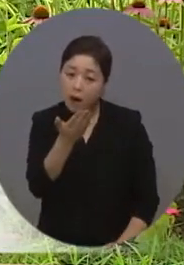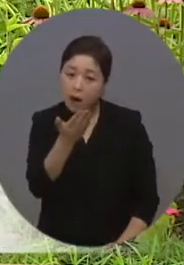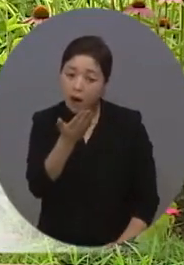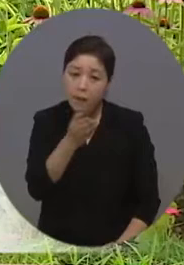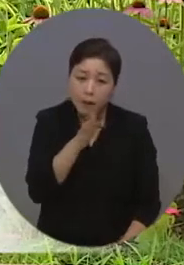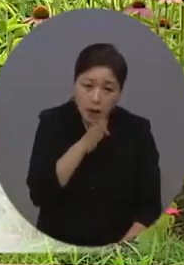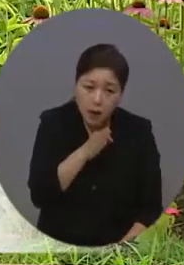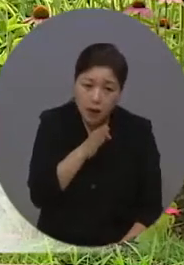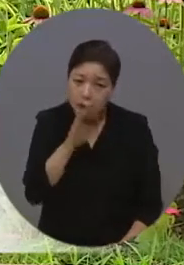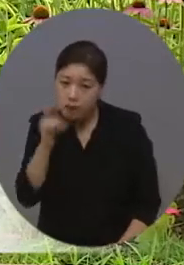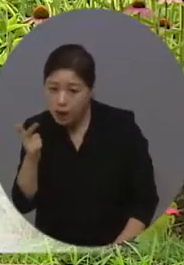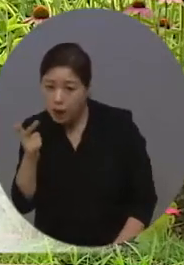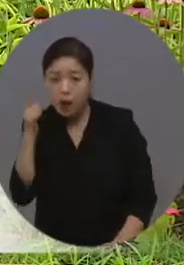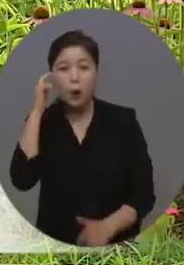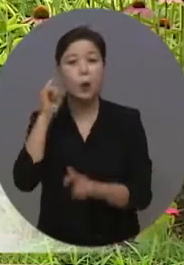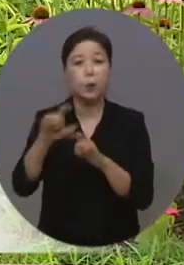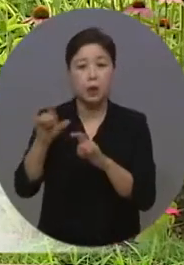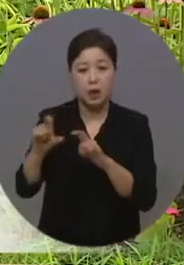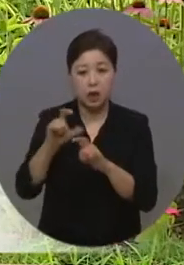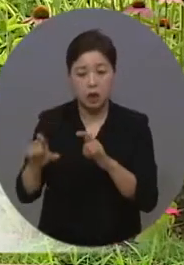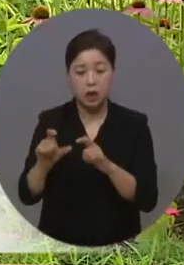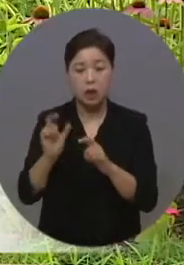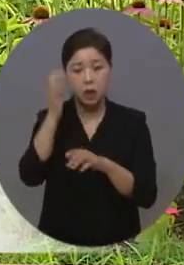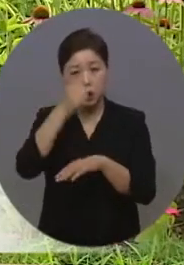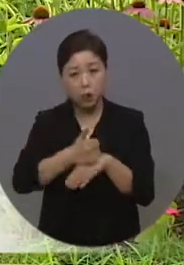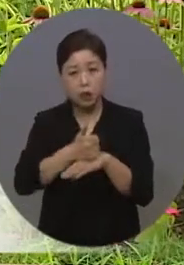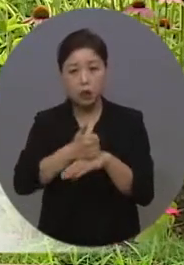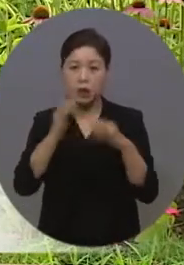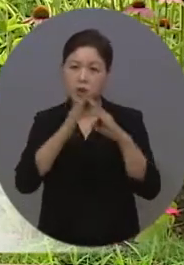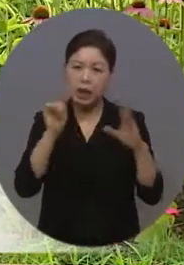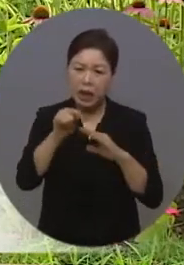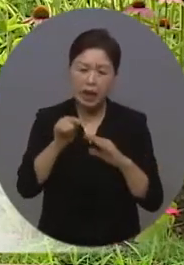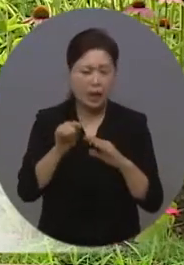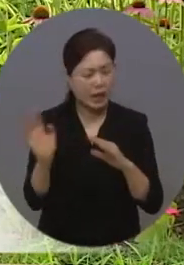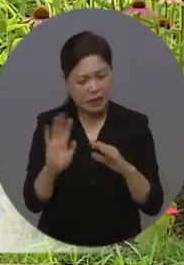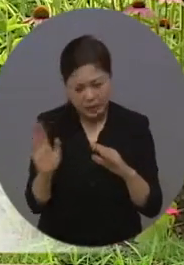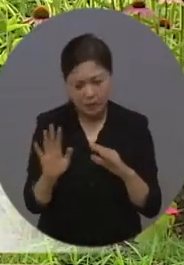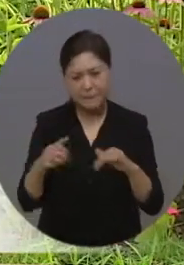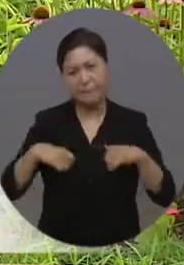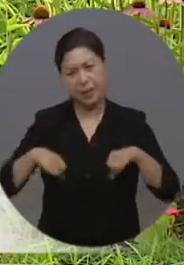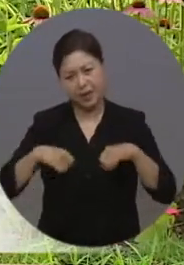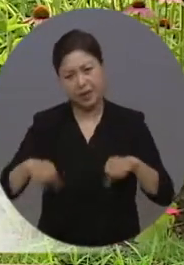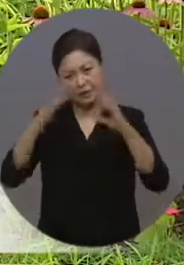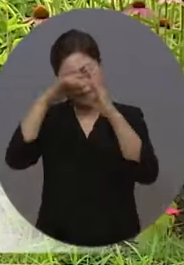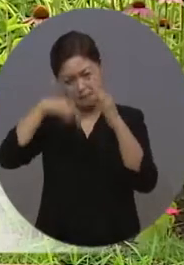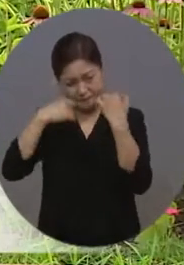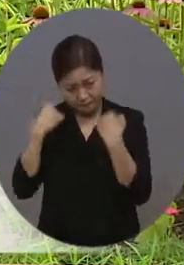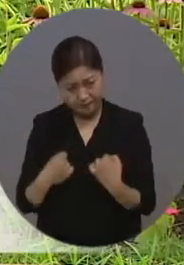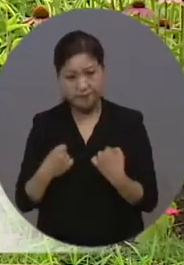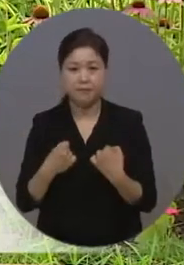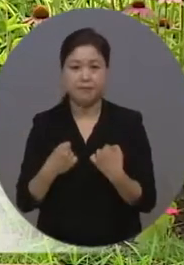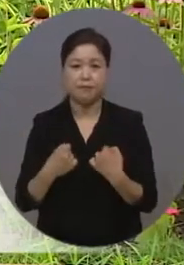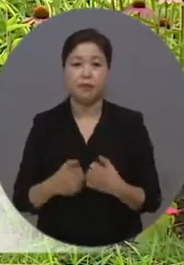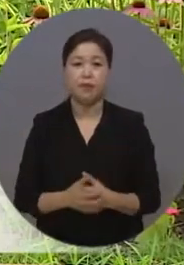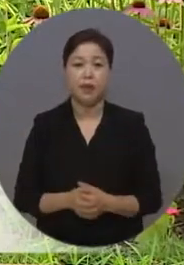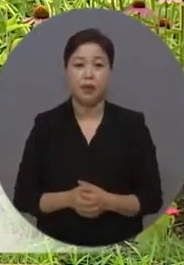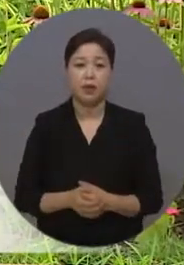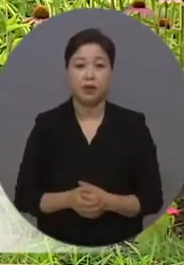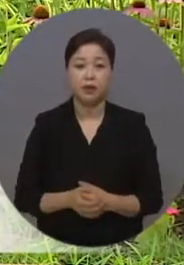있을까라는 문제에 대해서 또 고민하고 고민하고 하다가 결국 나가지 않는 길을 선택할 수밖에 없습니다.